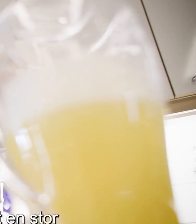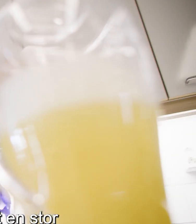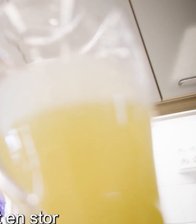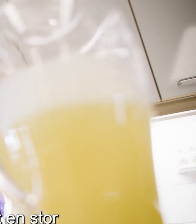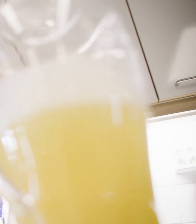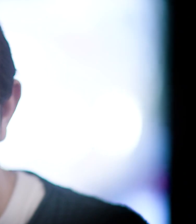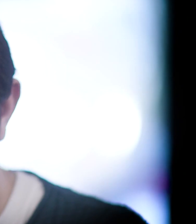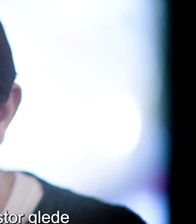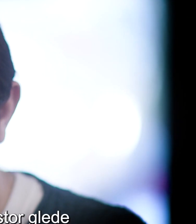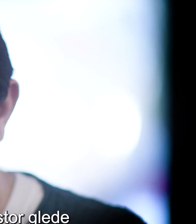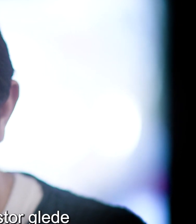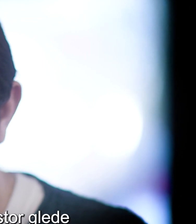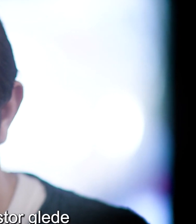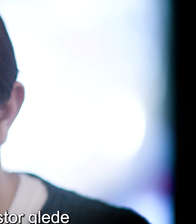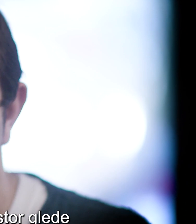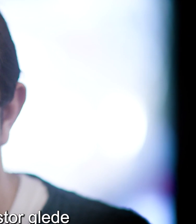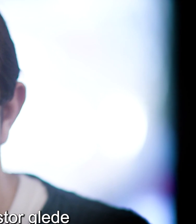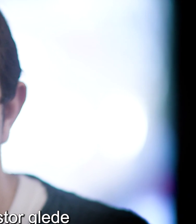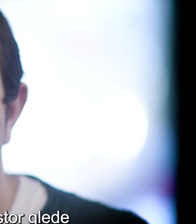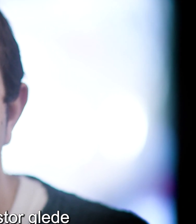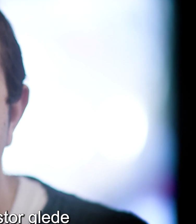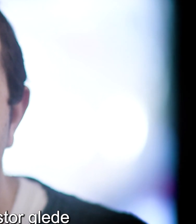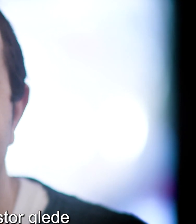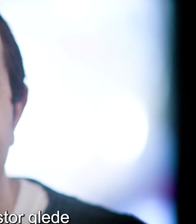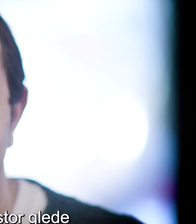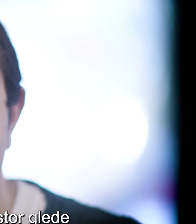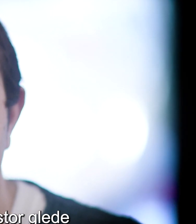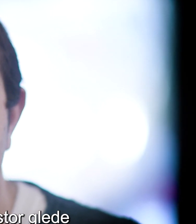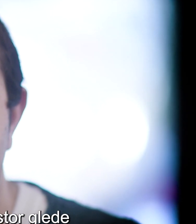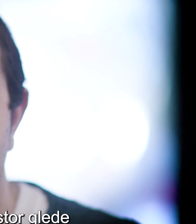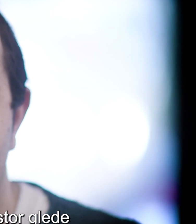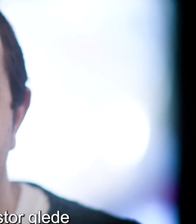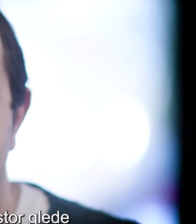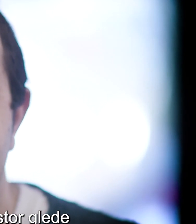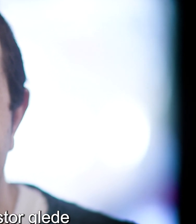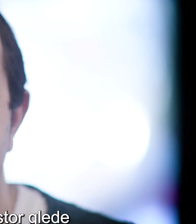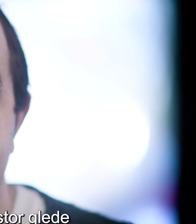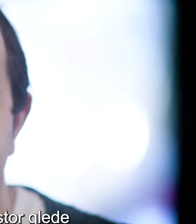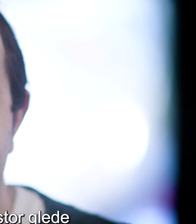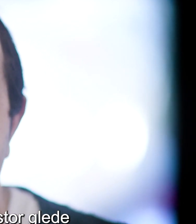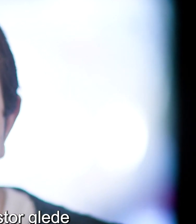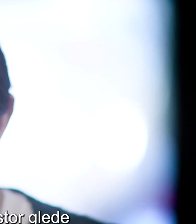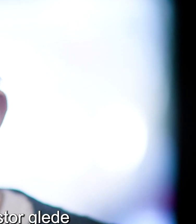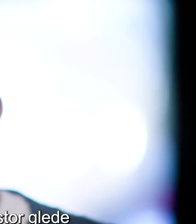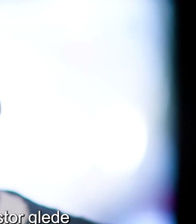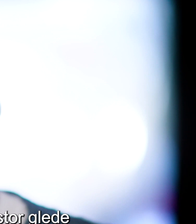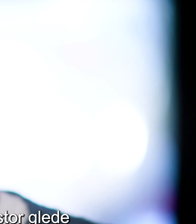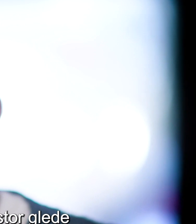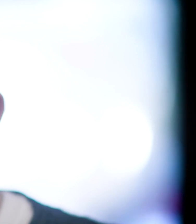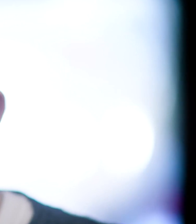mitt liv. Det har vært en utrolig stor glede å få bli kjent med helt meg.